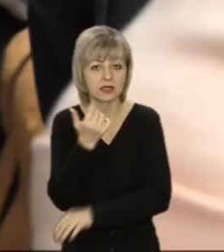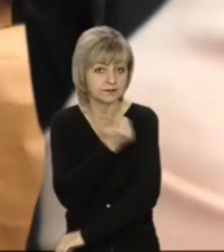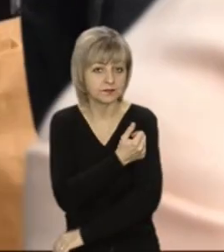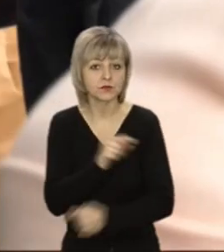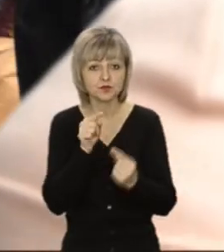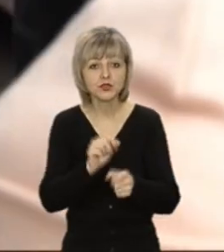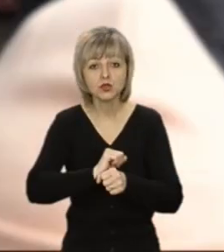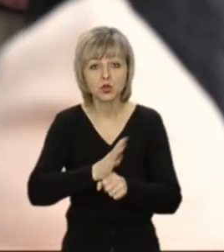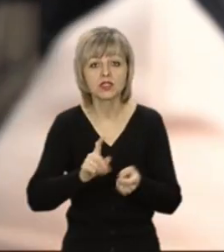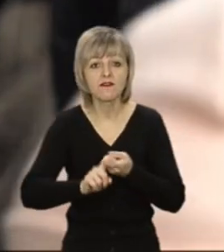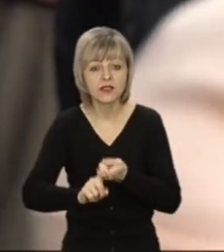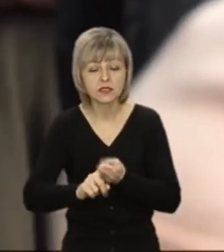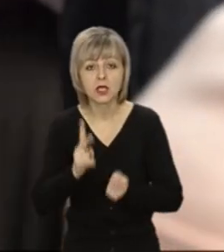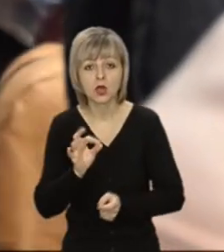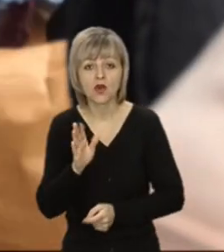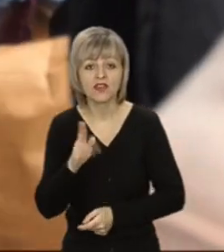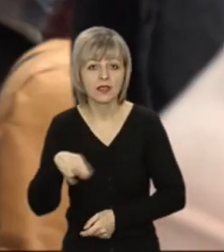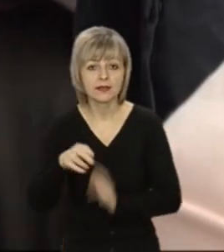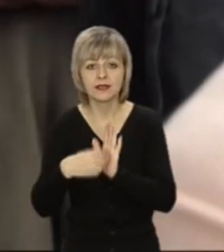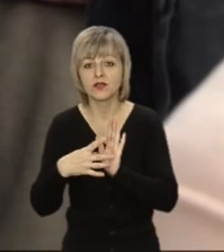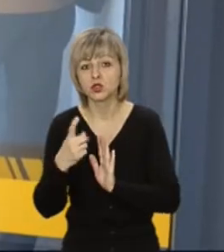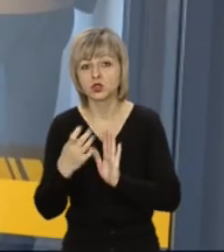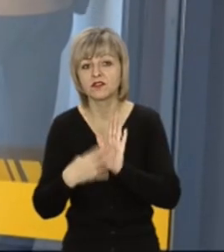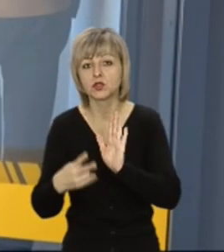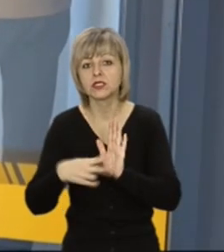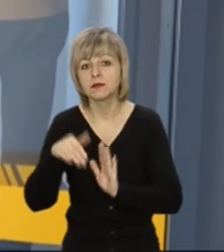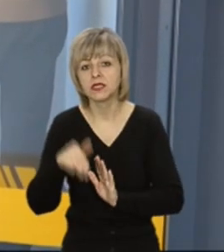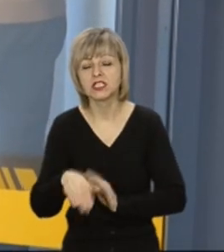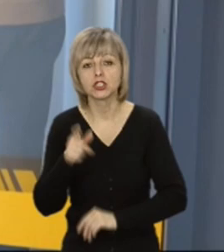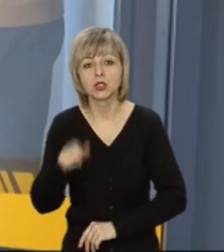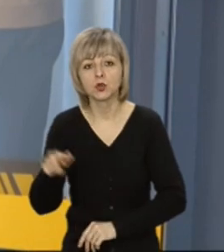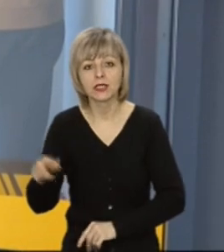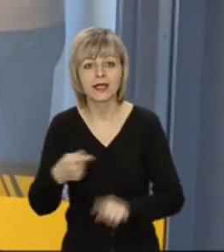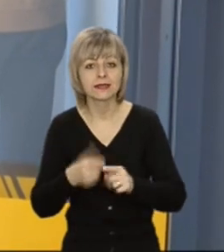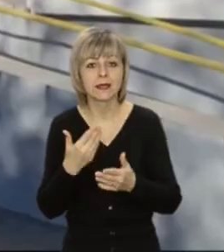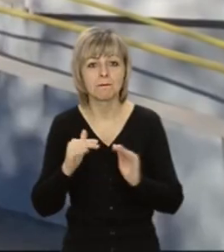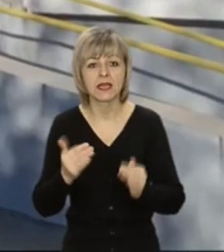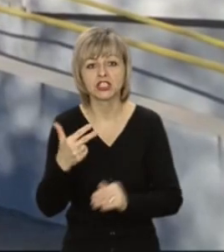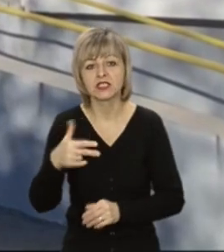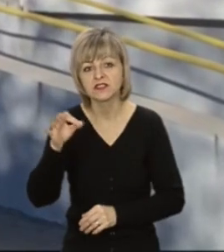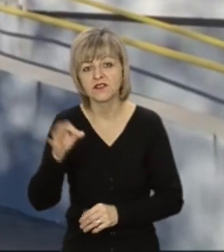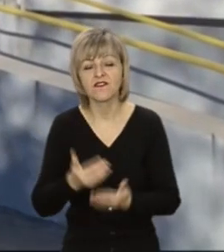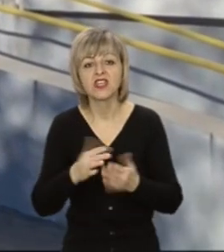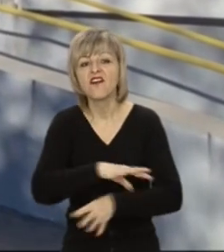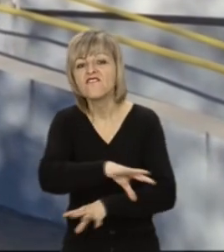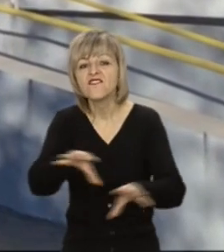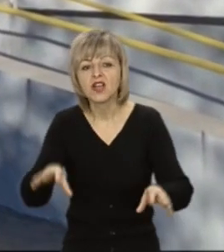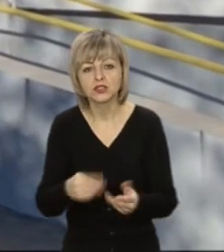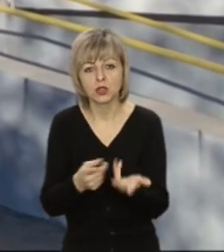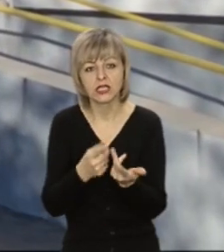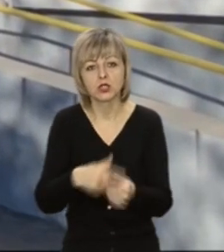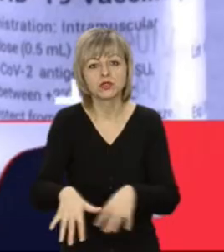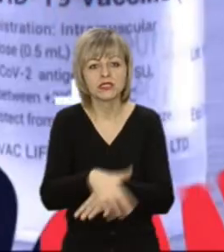проти коронавірусної інфекції COVID-19, 197 тисяч волинян. А це менше 30% від цього населення